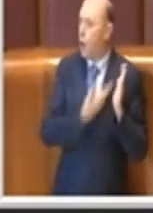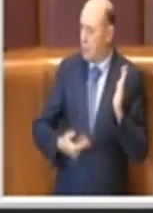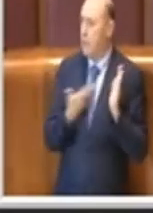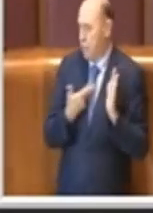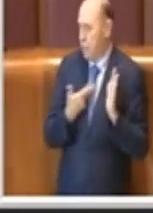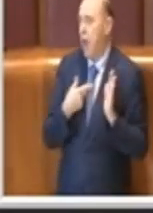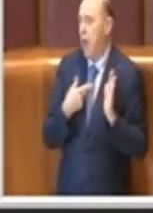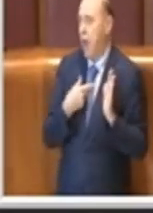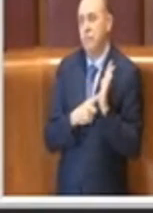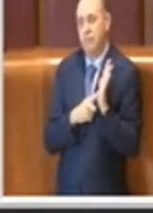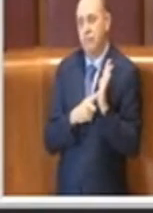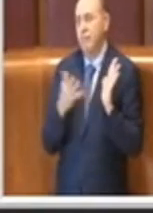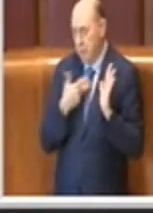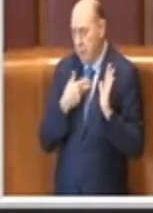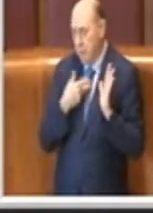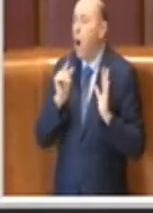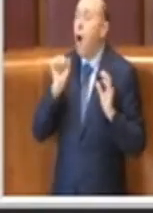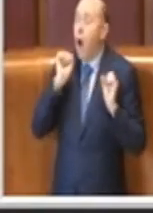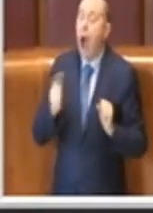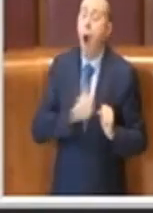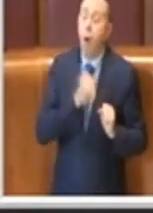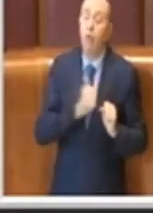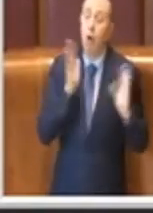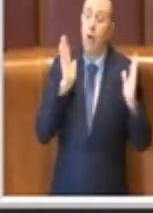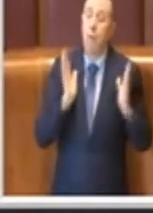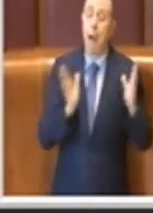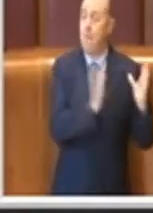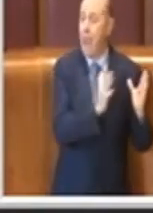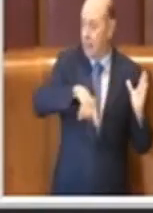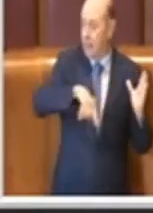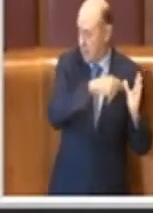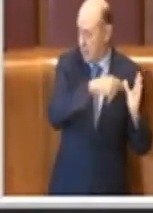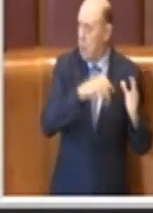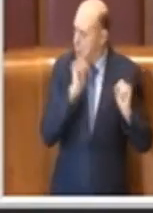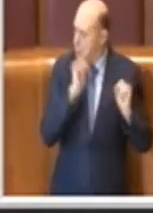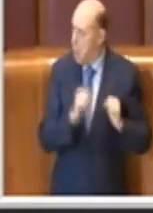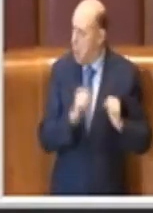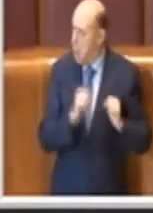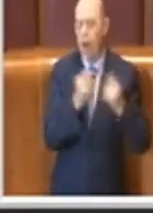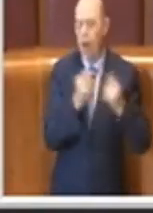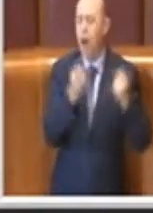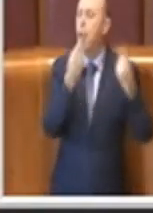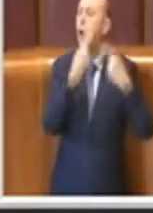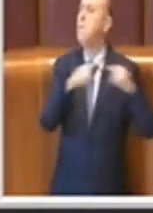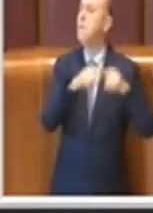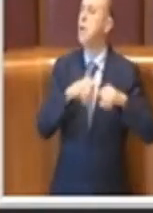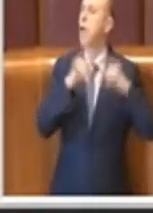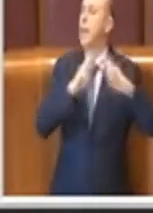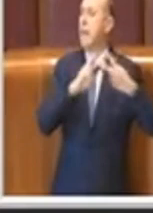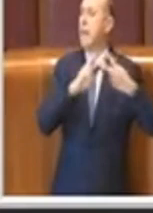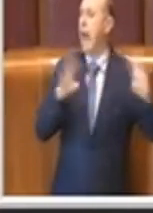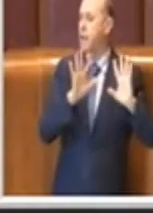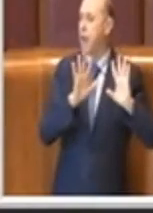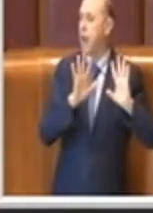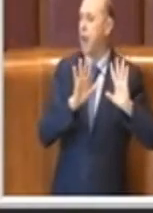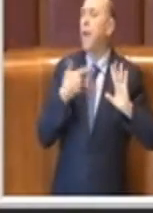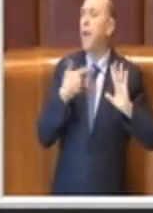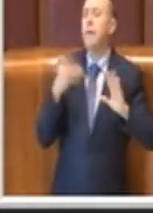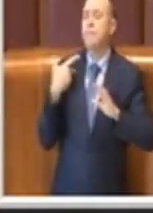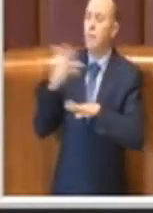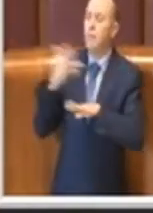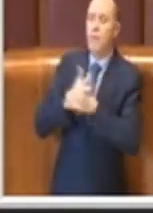autonomamente possono mettere su una commissione di indagine a prescindere poi dall